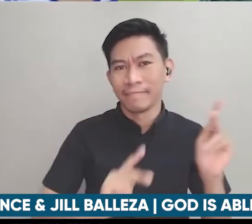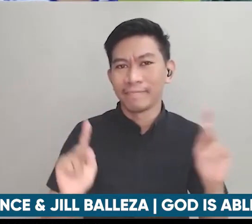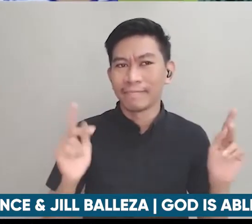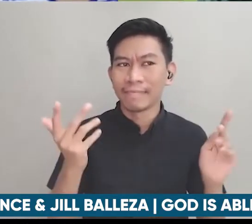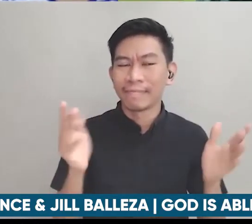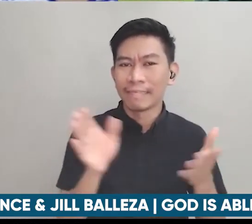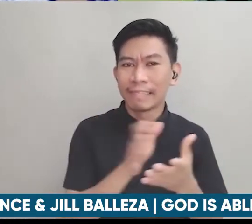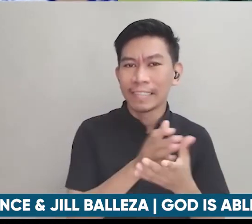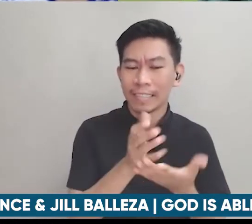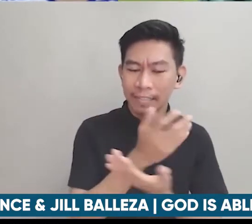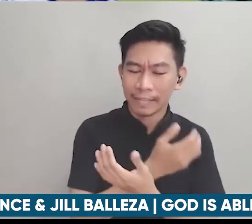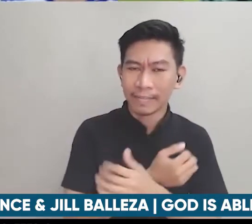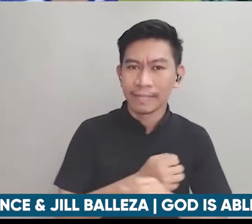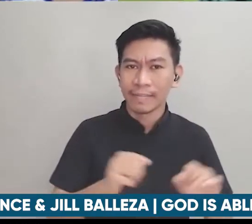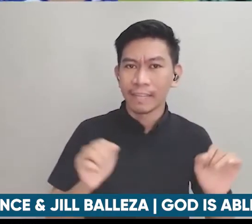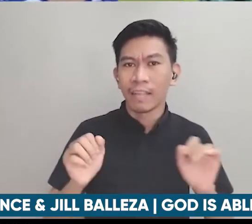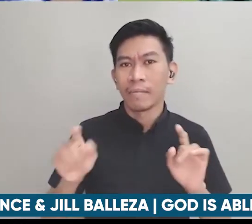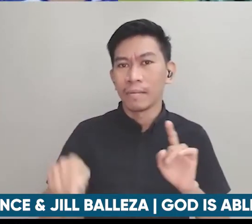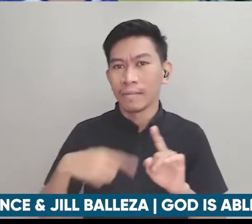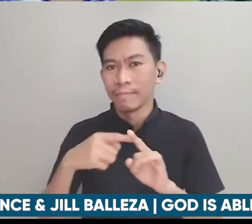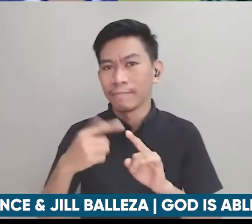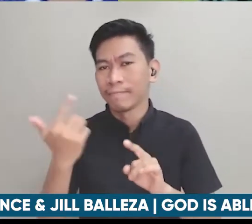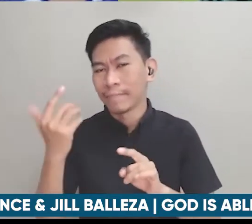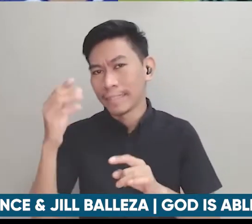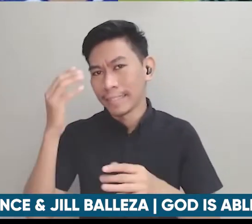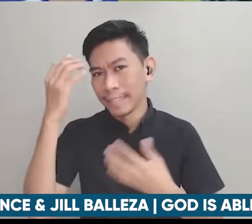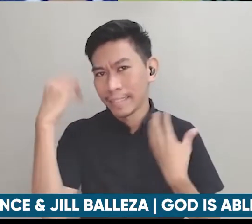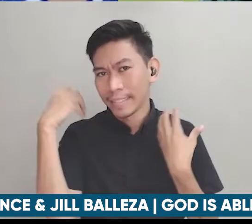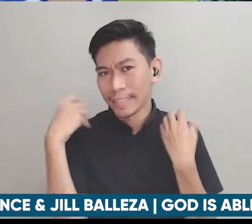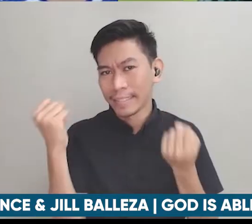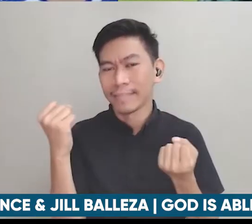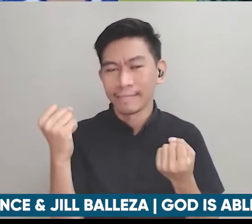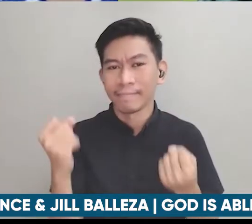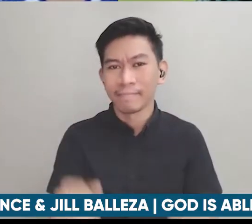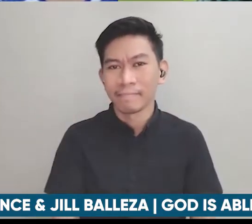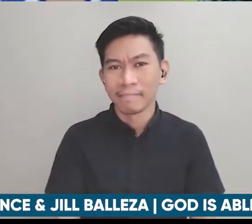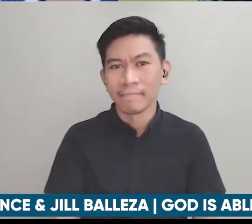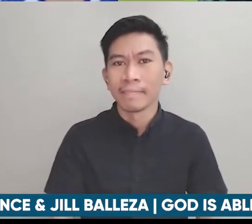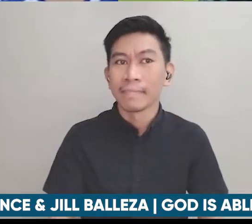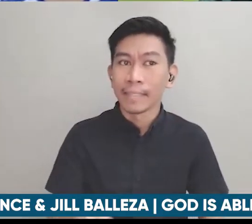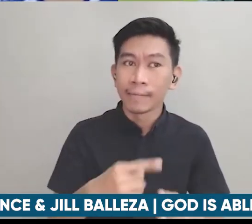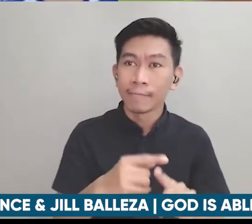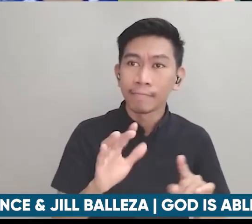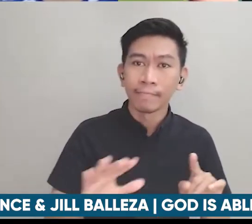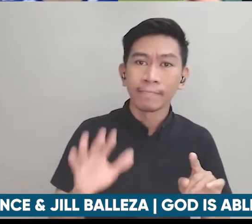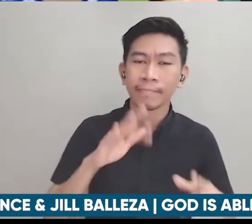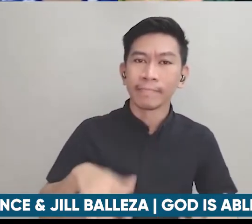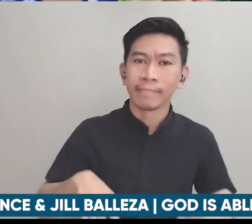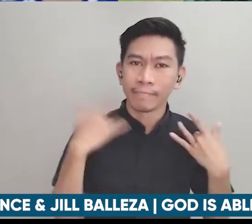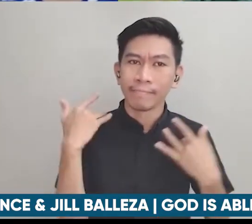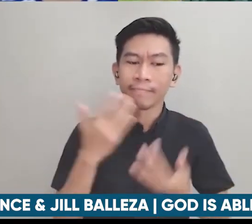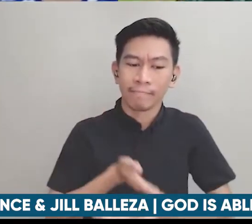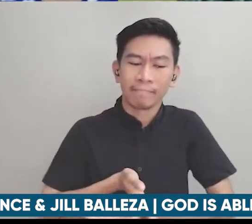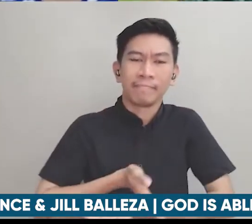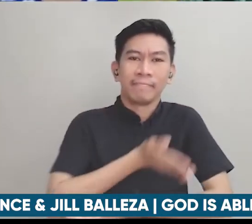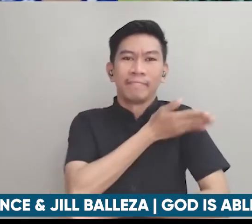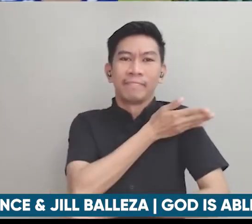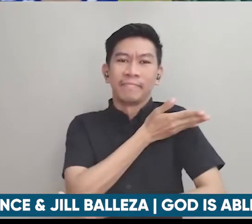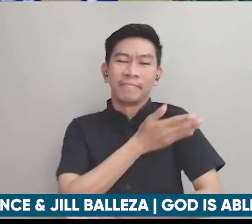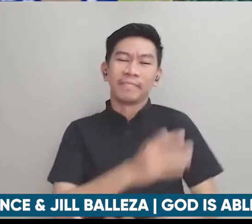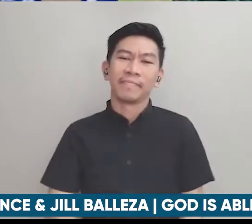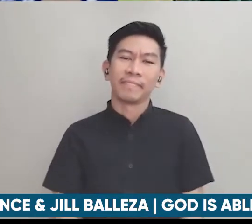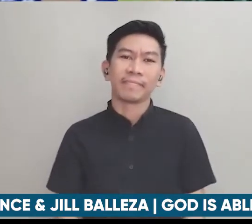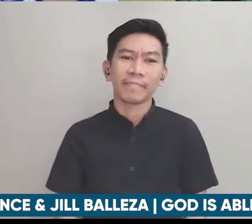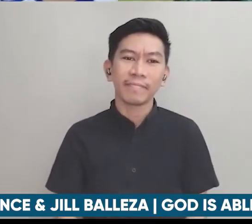lahat ng kinds of healing at pagpapabuti ng buhay ng tao so I praise God at kung kayo man ay nakikinig nito